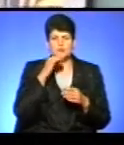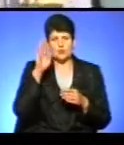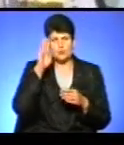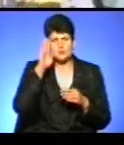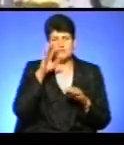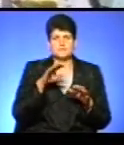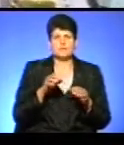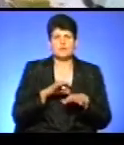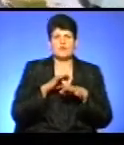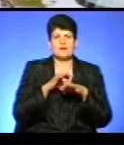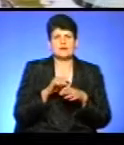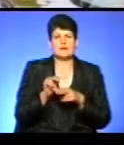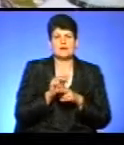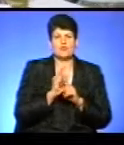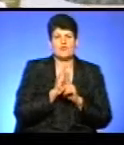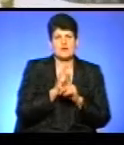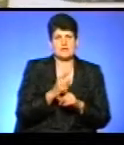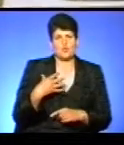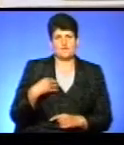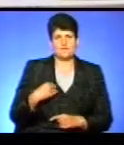провели Максима на лікування у Львів.